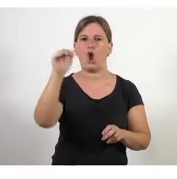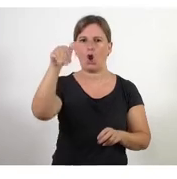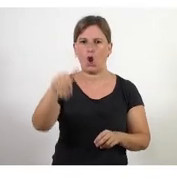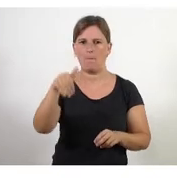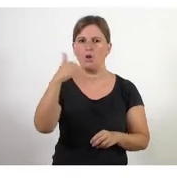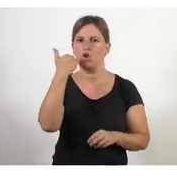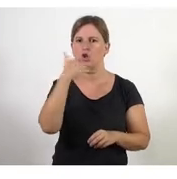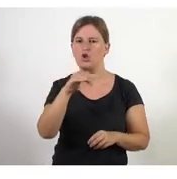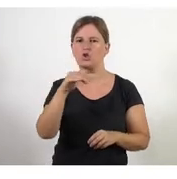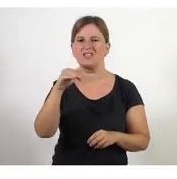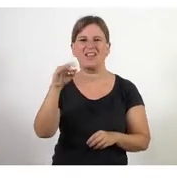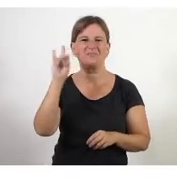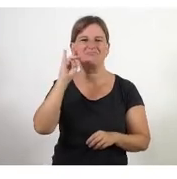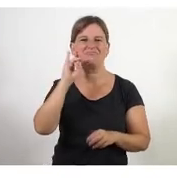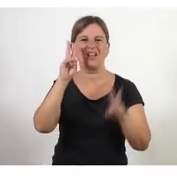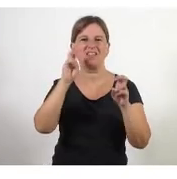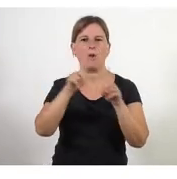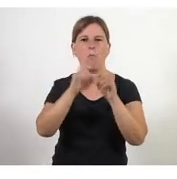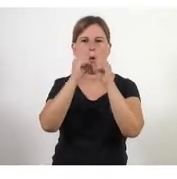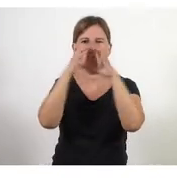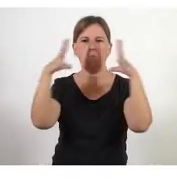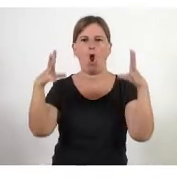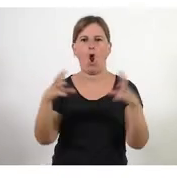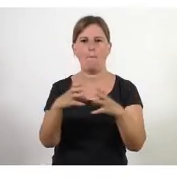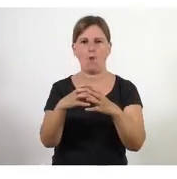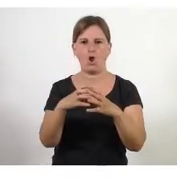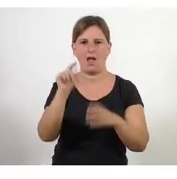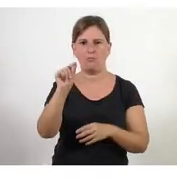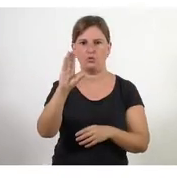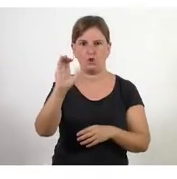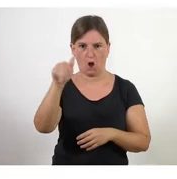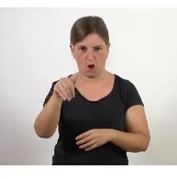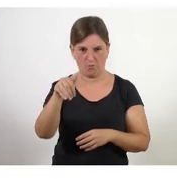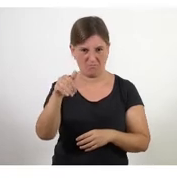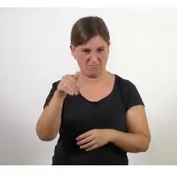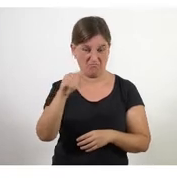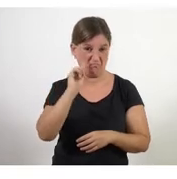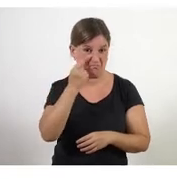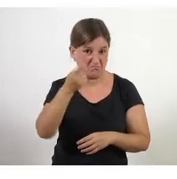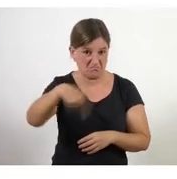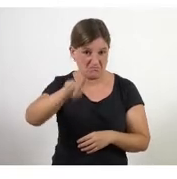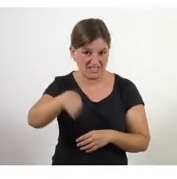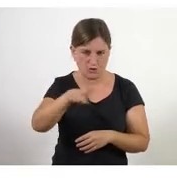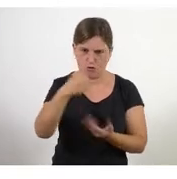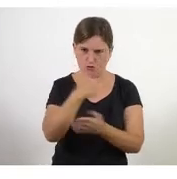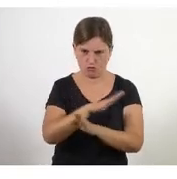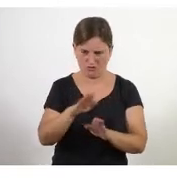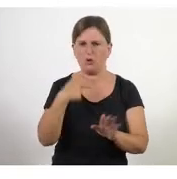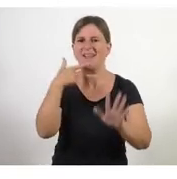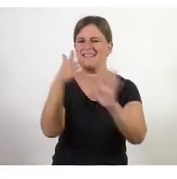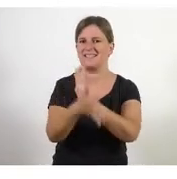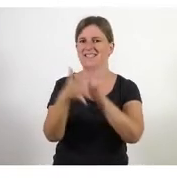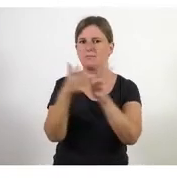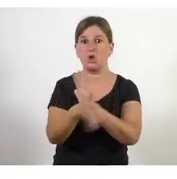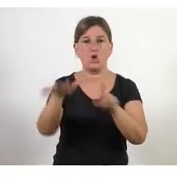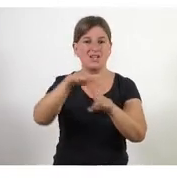mai de la bombolla dels puntocom el concepte amb el que t'has de quedar és que va ser una situació molt